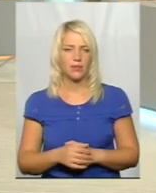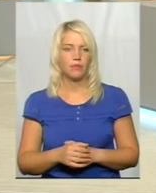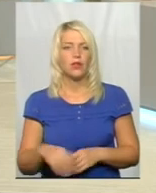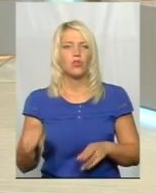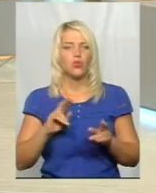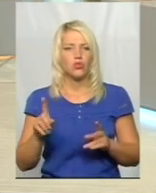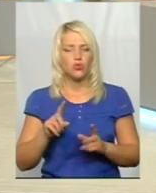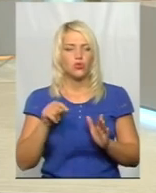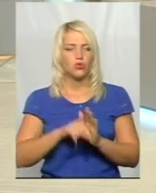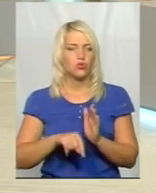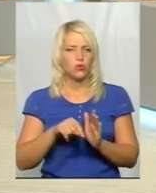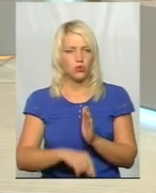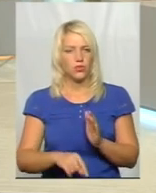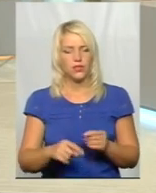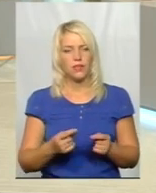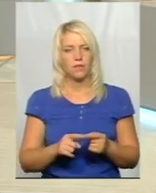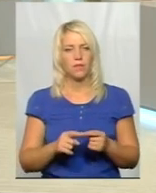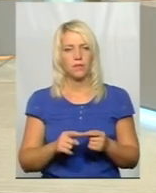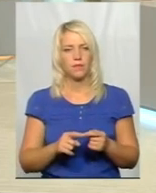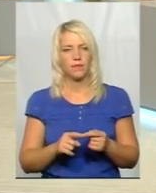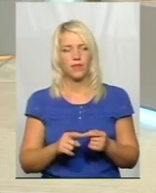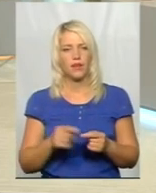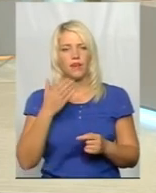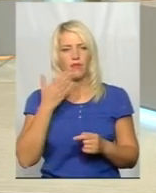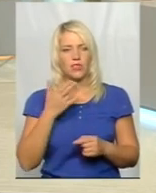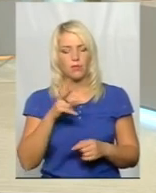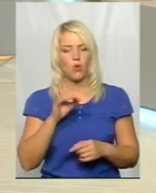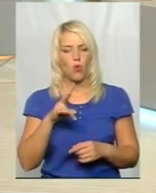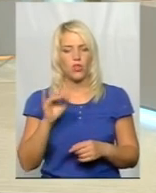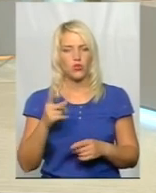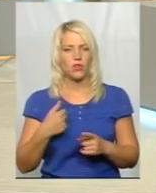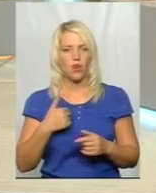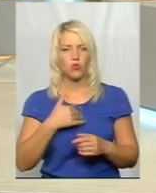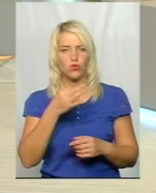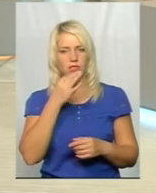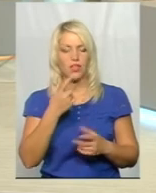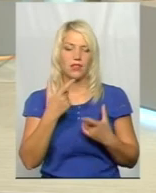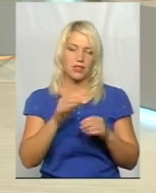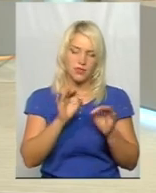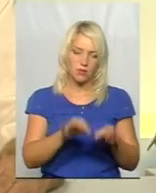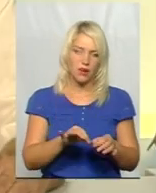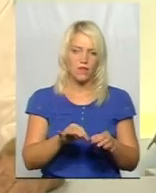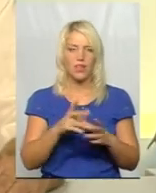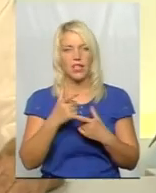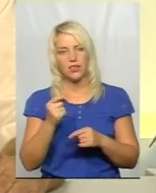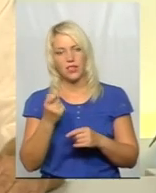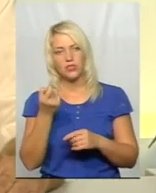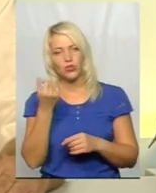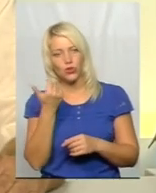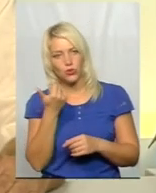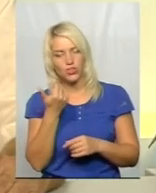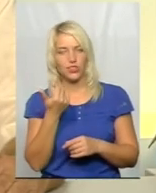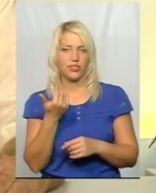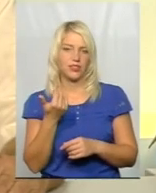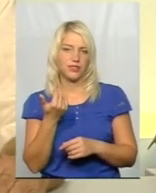Що стосується, скажімо, інтерв'ю пана Сергія Поліського, я хочу сказати, десь він правий, десь він, скажімо, трошки так